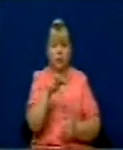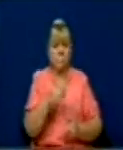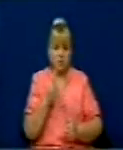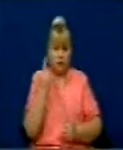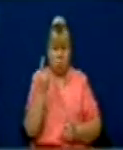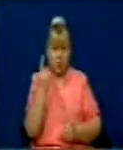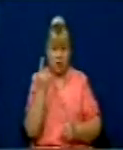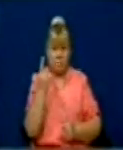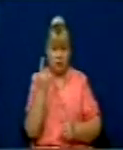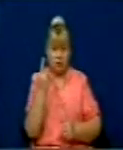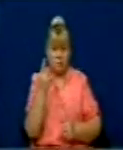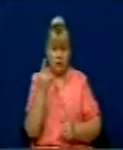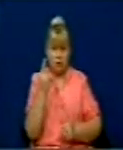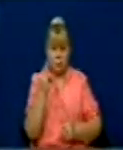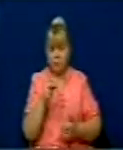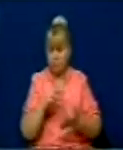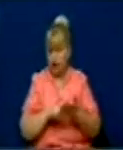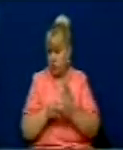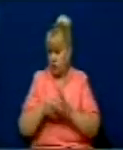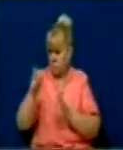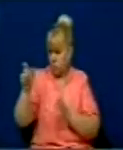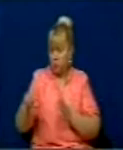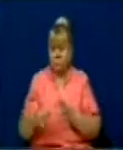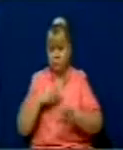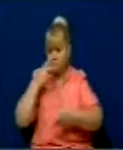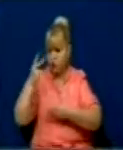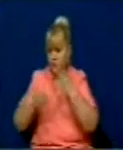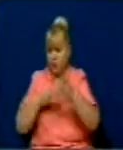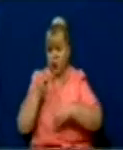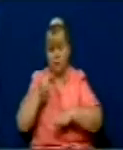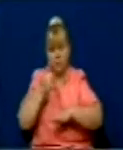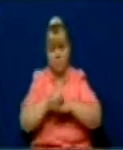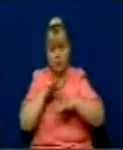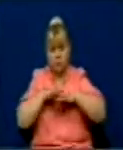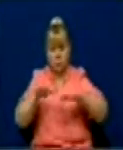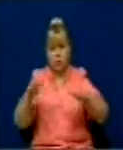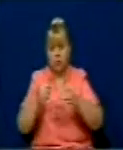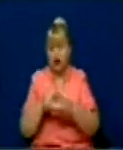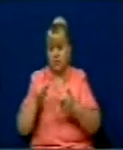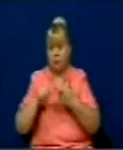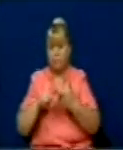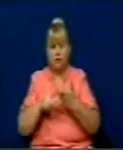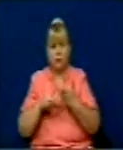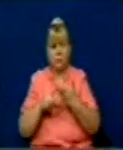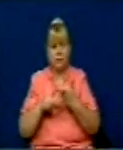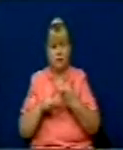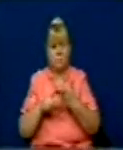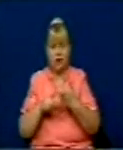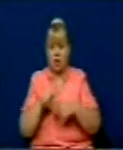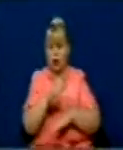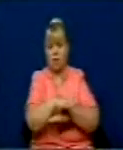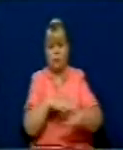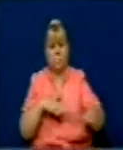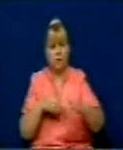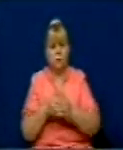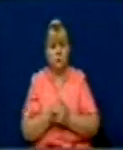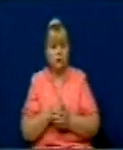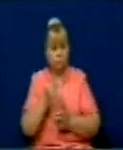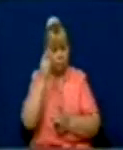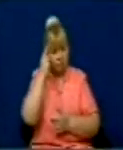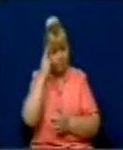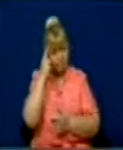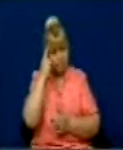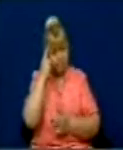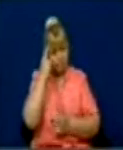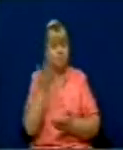qenë që subjekteve politike të auditori për gjithë shumë dhe tjetra që kjo të bëtë për mes kuvendit, me ndoj që